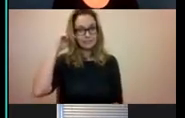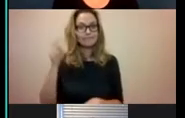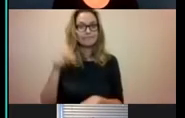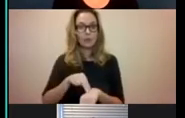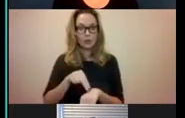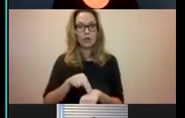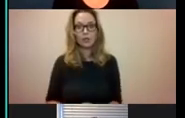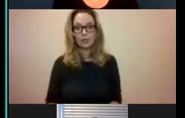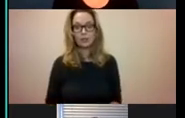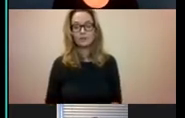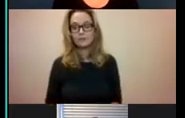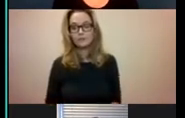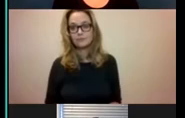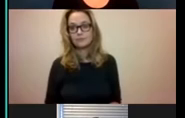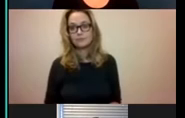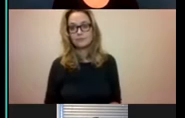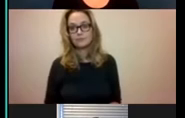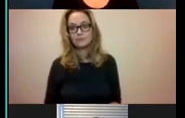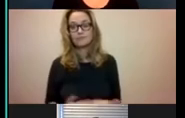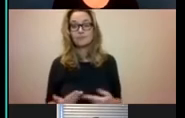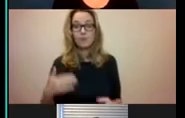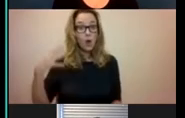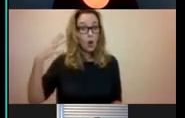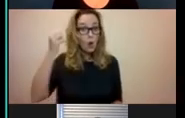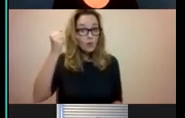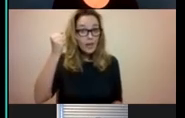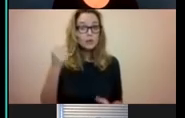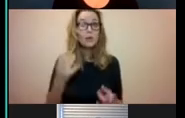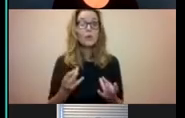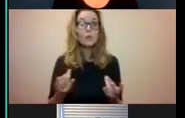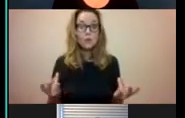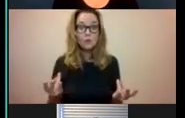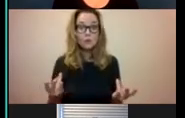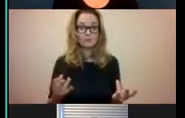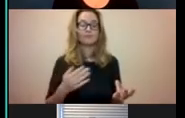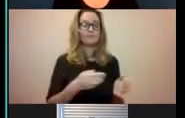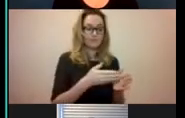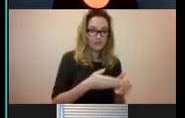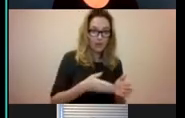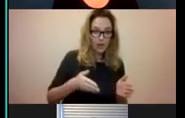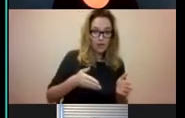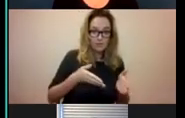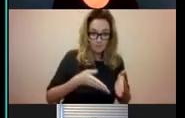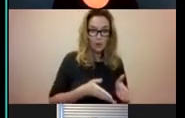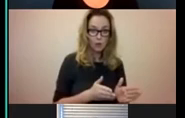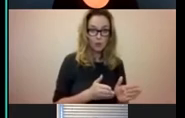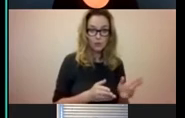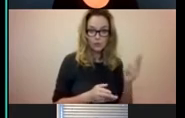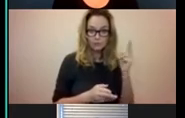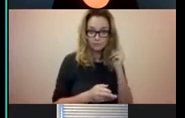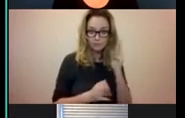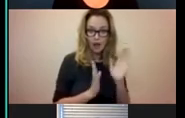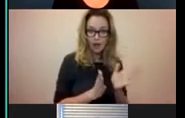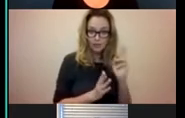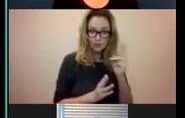Dus, nou, en hoe is dat eigenlijk ontdekt? Ik ben het vanaf mijn geboorte. Maar pas op mijn zesde levensjaar,